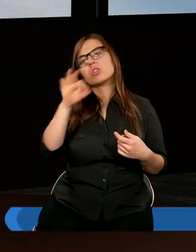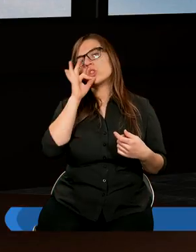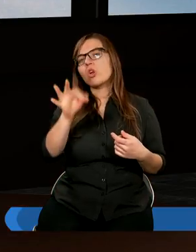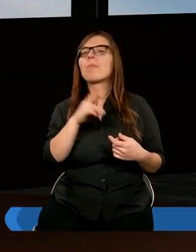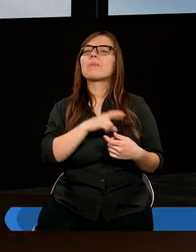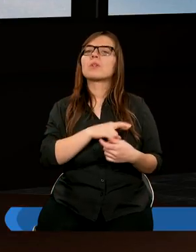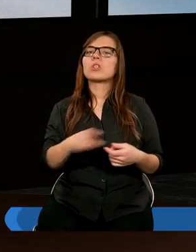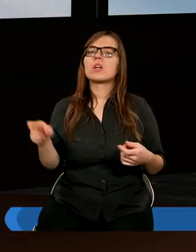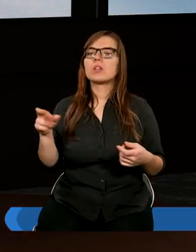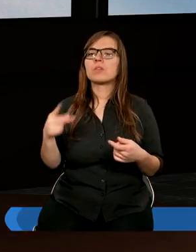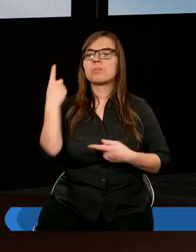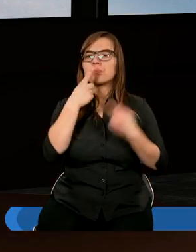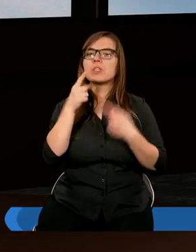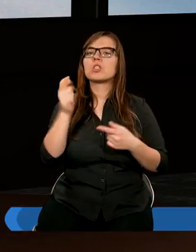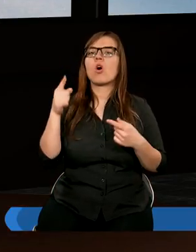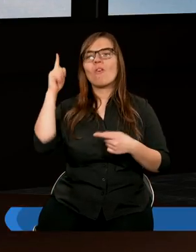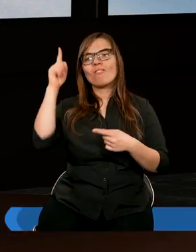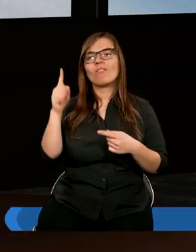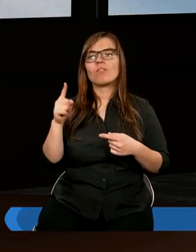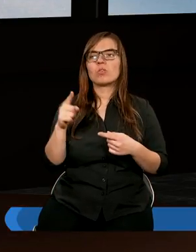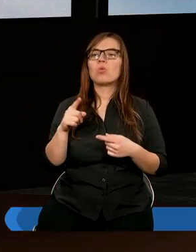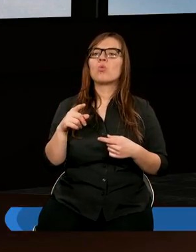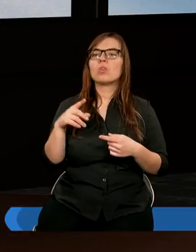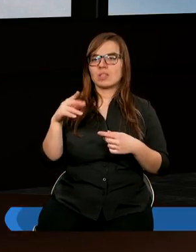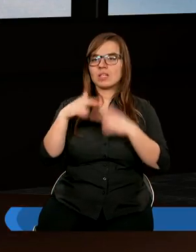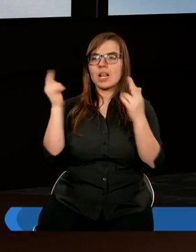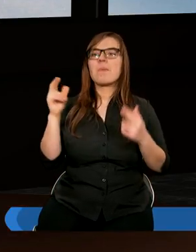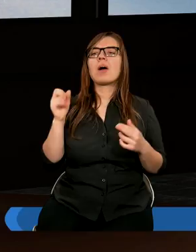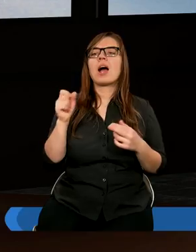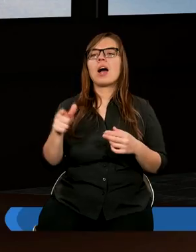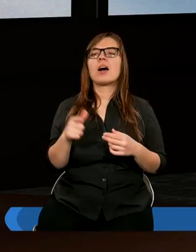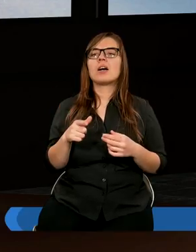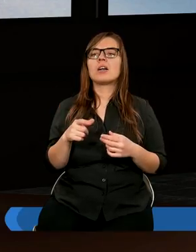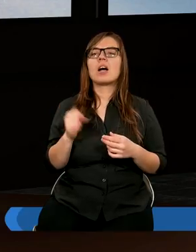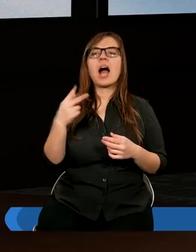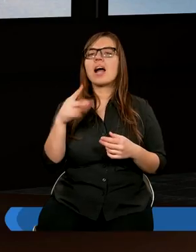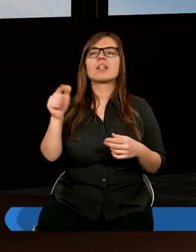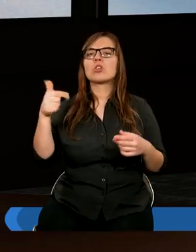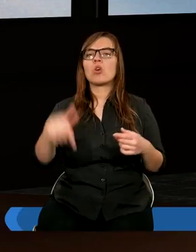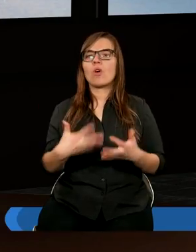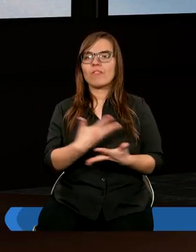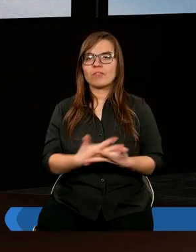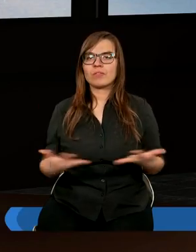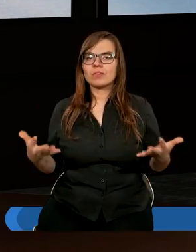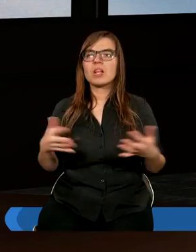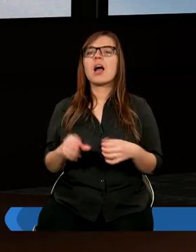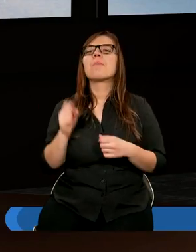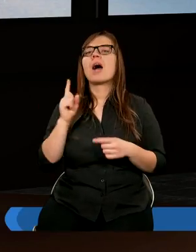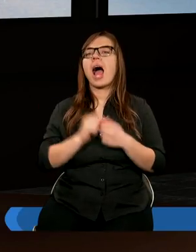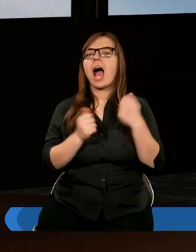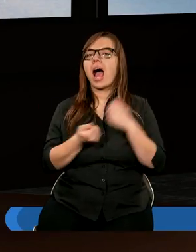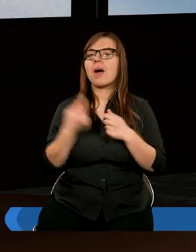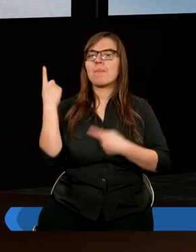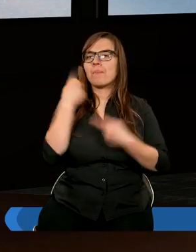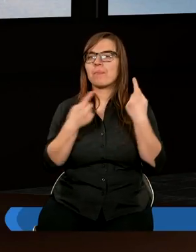dobrymi myślami. Myślcie o tym, co w górze. Kolosan mówi 3-2. A nie o tym, co w dole. Albo